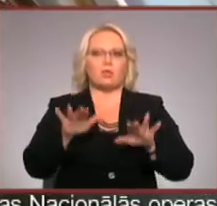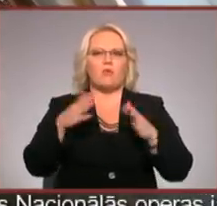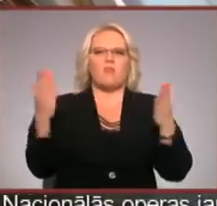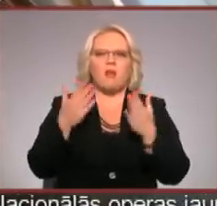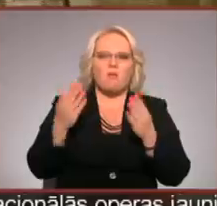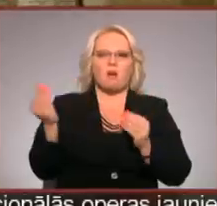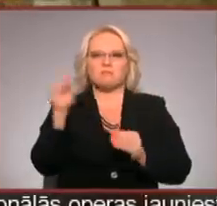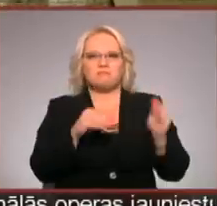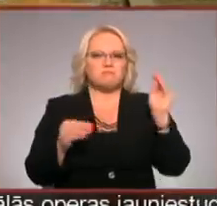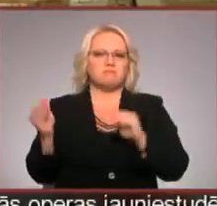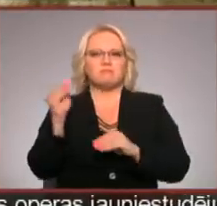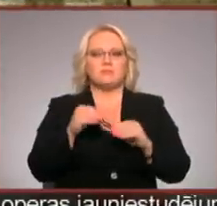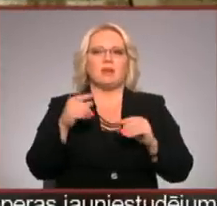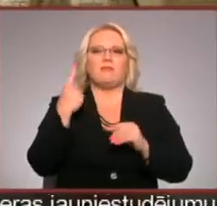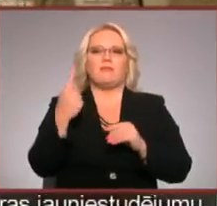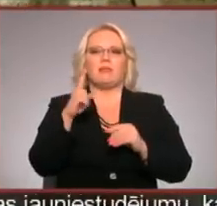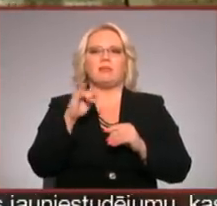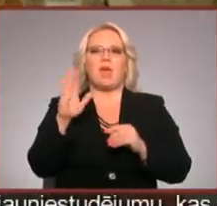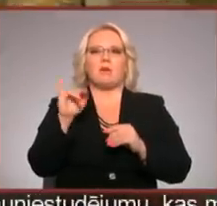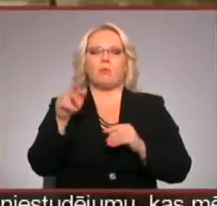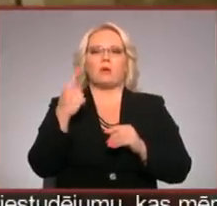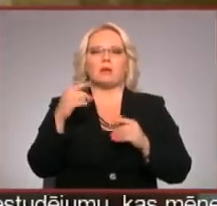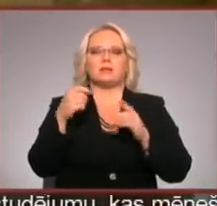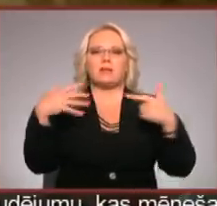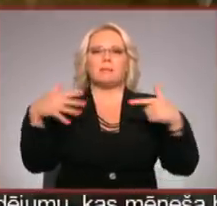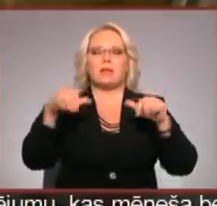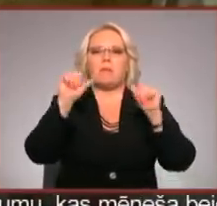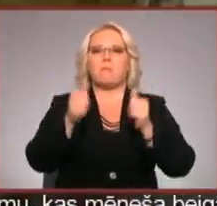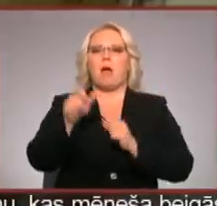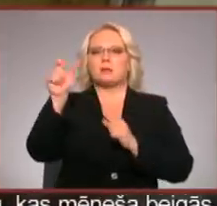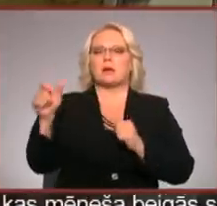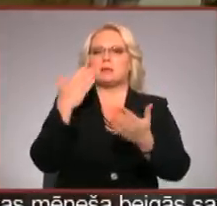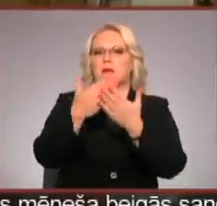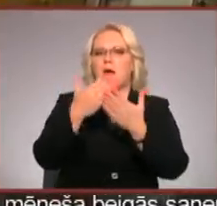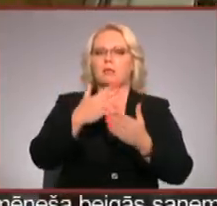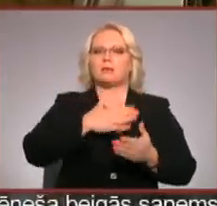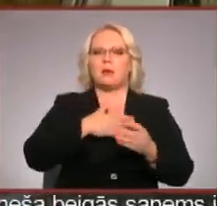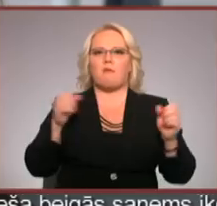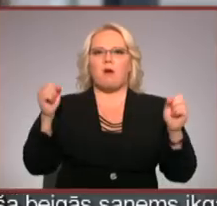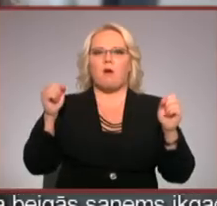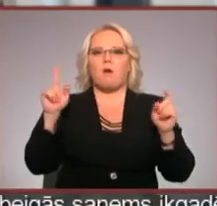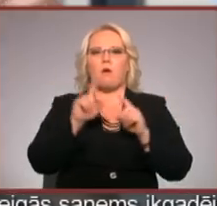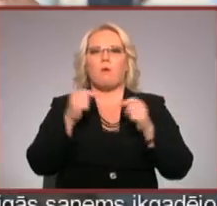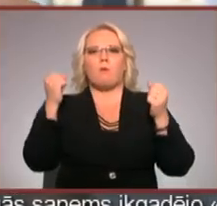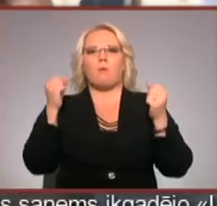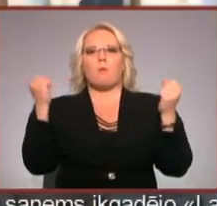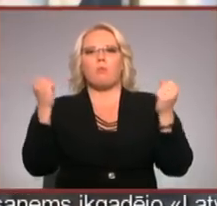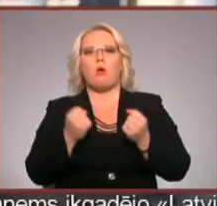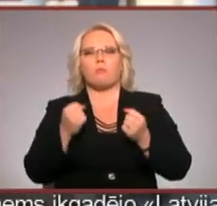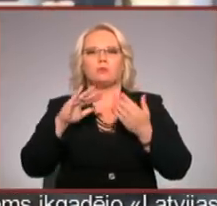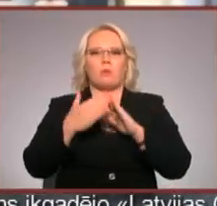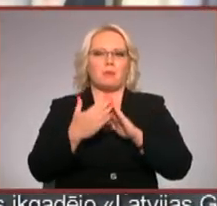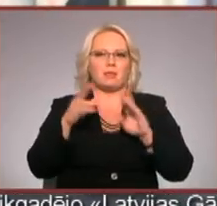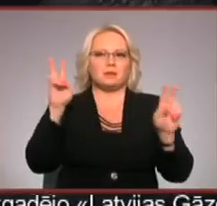kaut ko ķīlē. Neiburga ir viena no vairāk nekā 70 māksliniekiem, kas rāda savu utopisko pilsētu. Beļģi māksliniecas